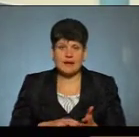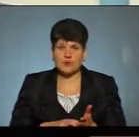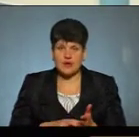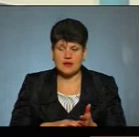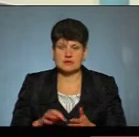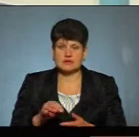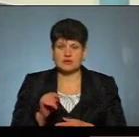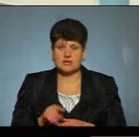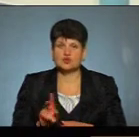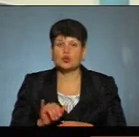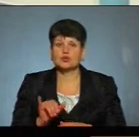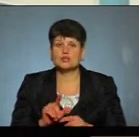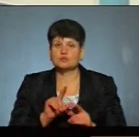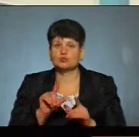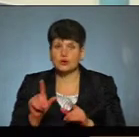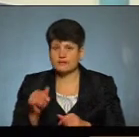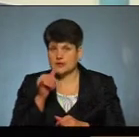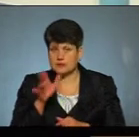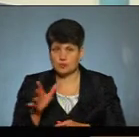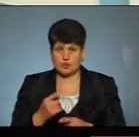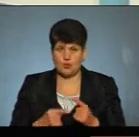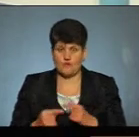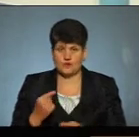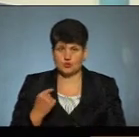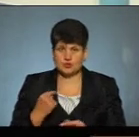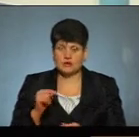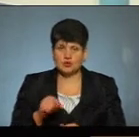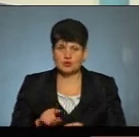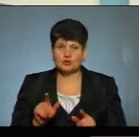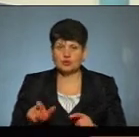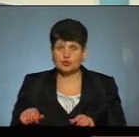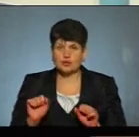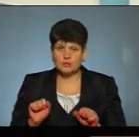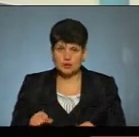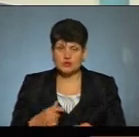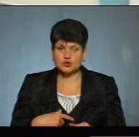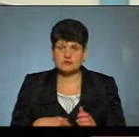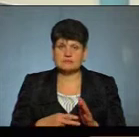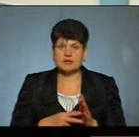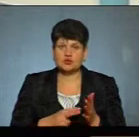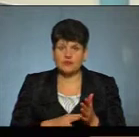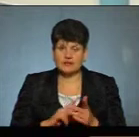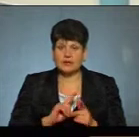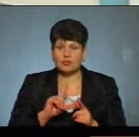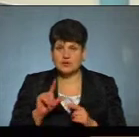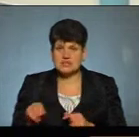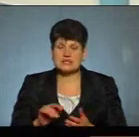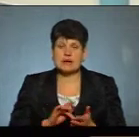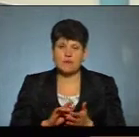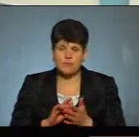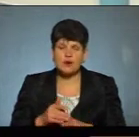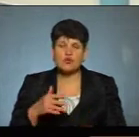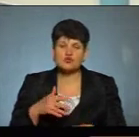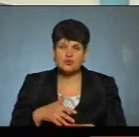те, що там кудись поїхав і не зможе повернутися, для того, щоб люди могли собі спланувати свої поїздки, подорожі. Ну, звичайно, ми